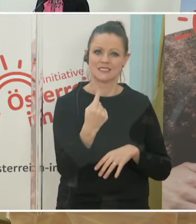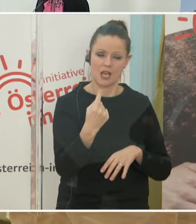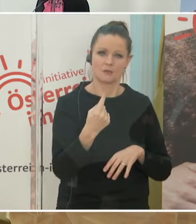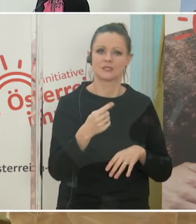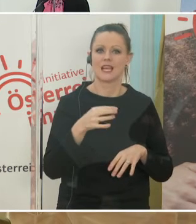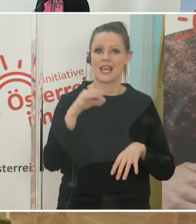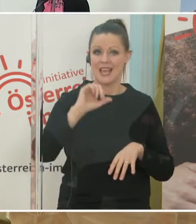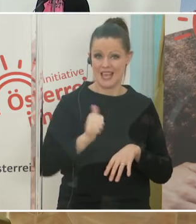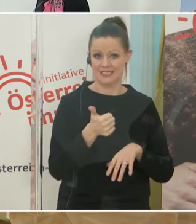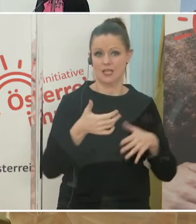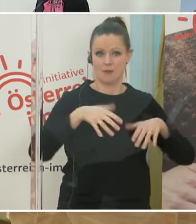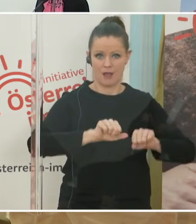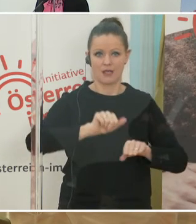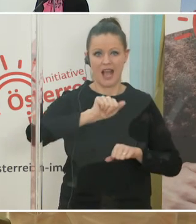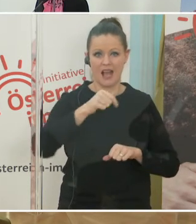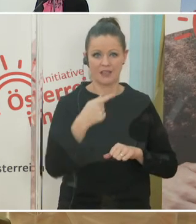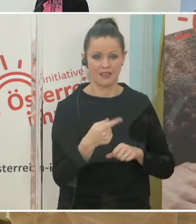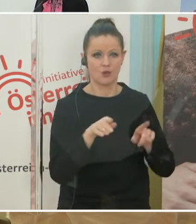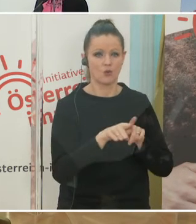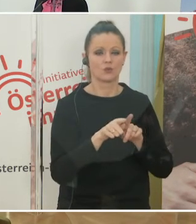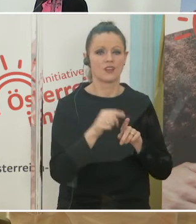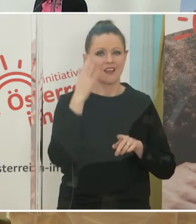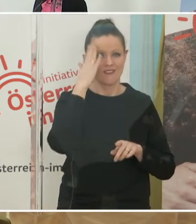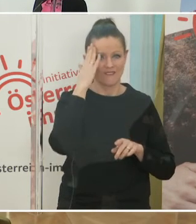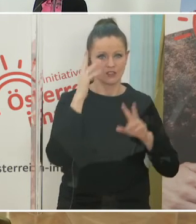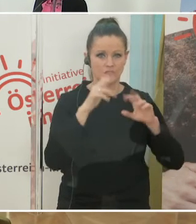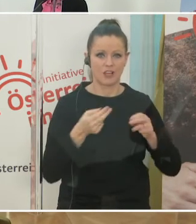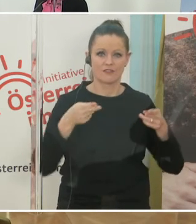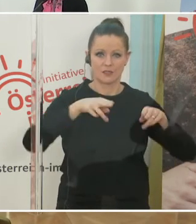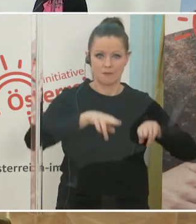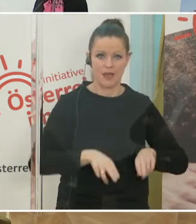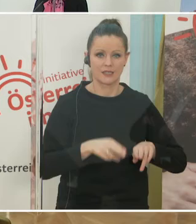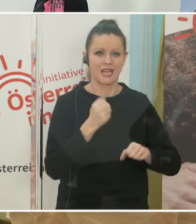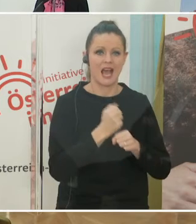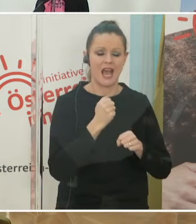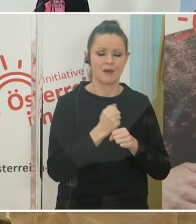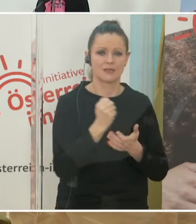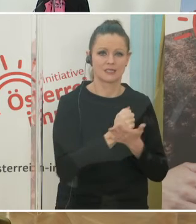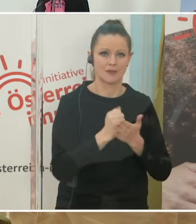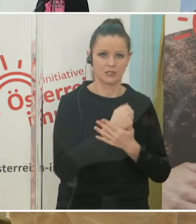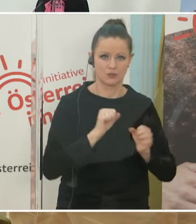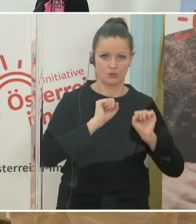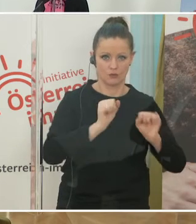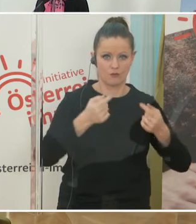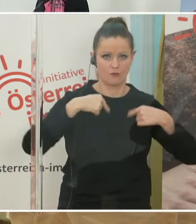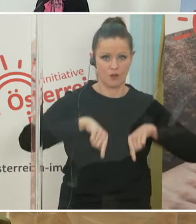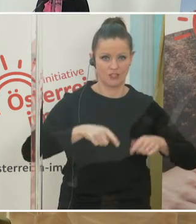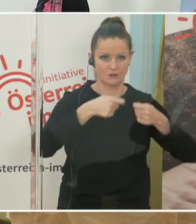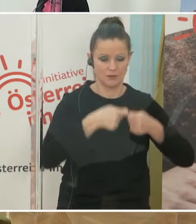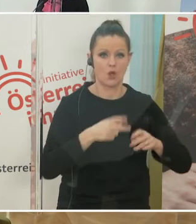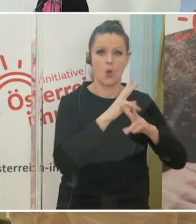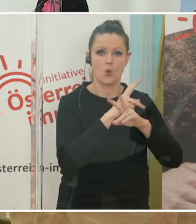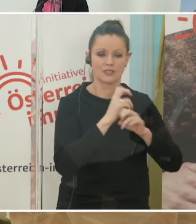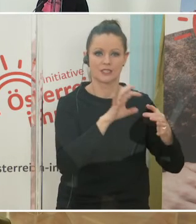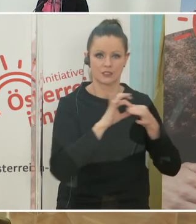und Leiterin des wissenschaftlichen Beirats der österreichischen Akademie für Arbeitsmedizin und Prävention sowie Vorstandsmitglied der österreichischen Gesellschaft